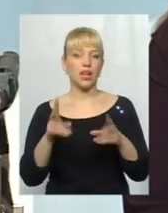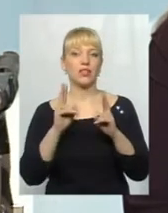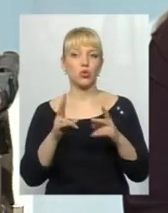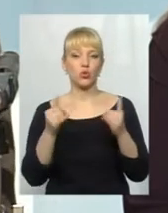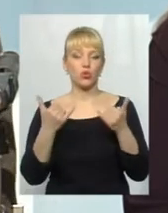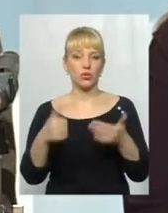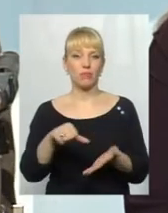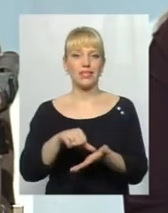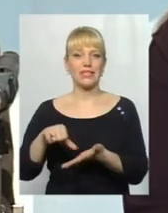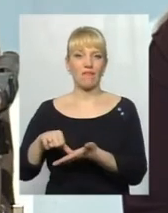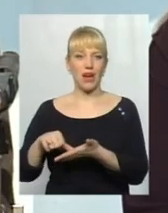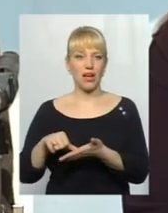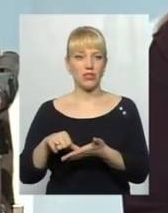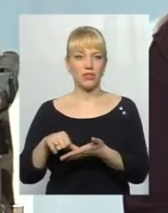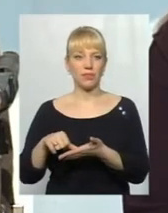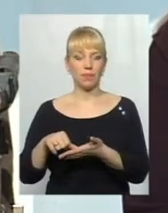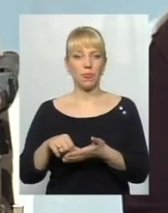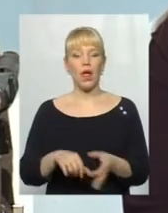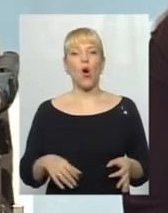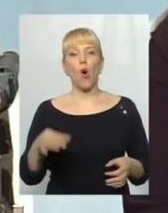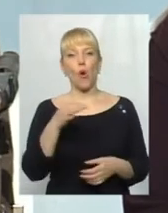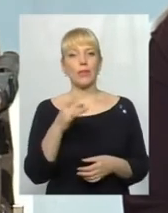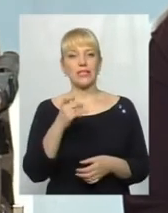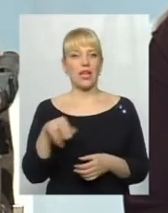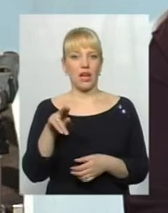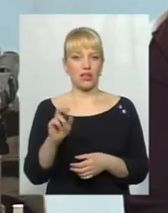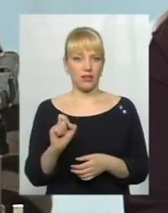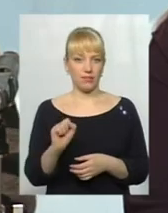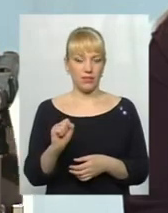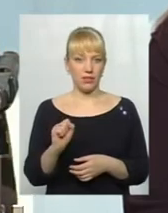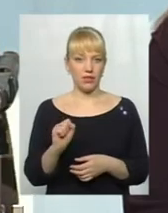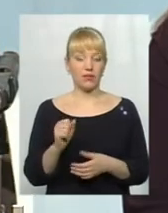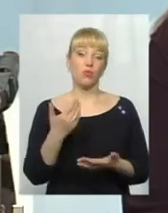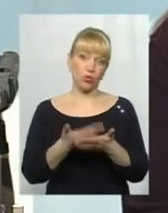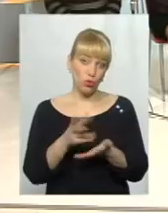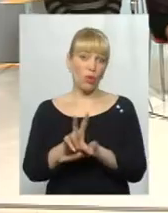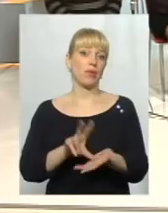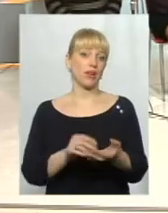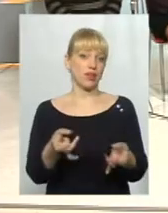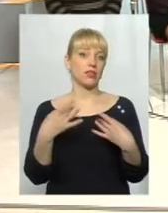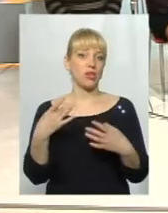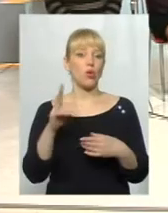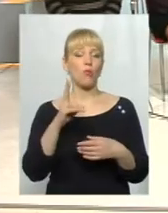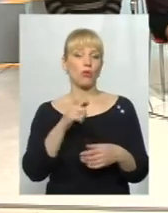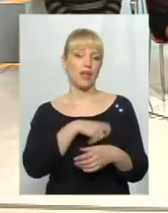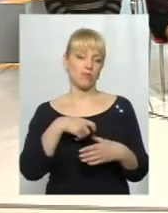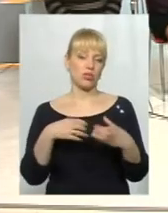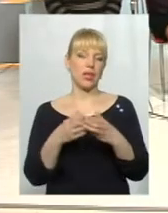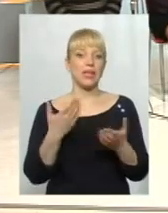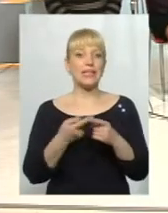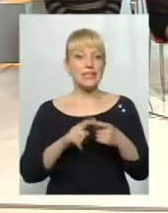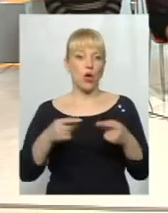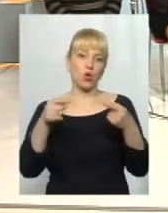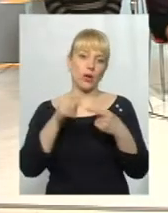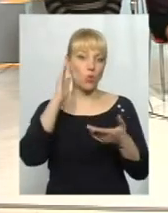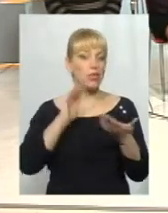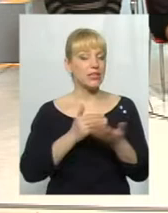сьогодні представляється і в обласній раді. Ну, до прикладу, кому десь депутатського складу? Це конкретні